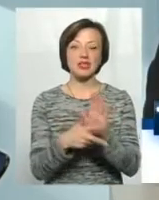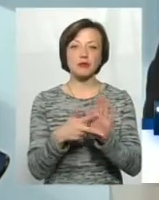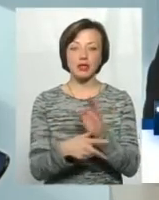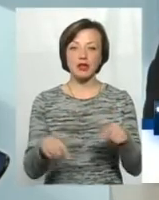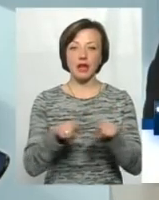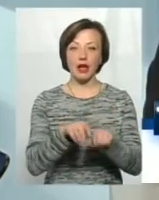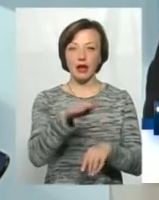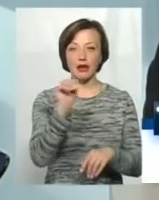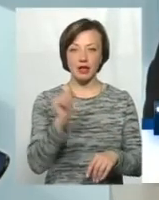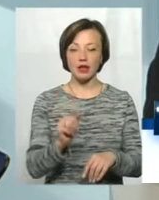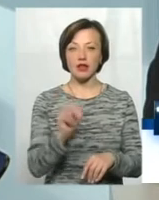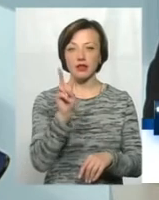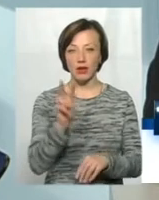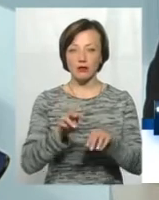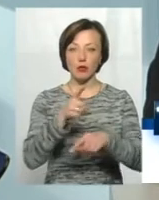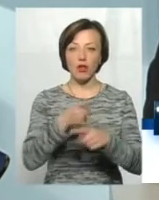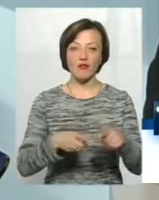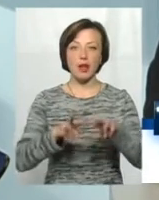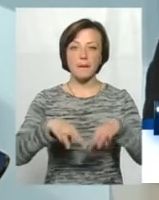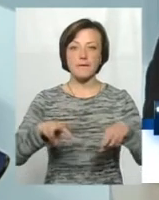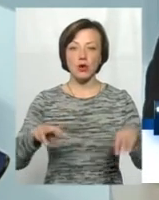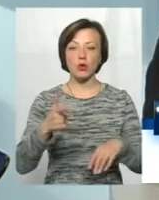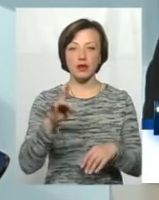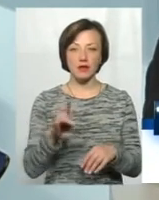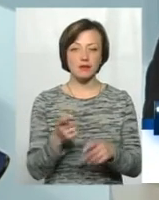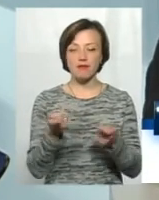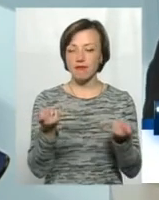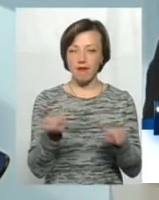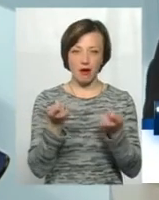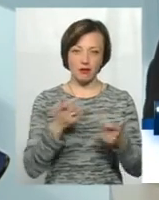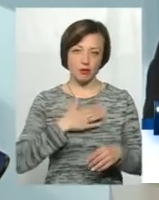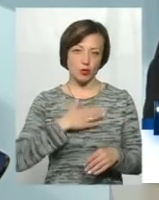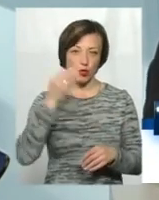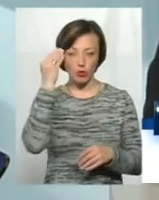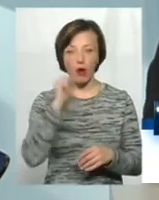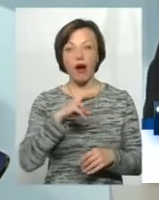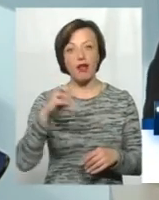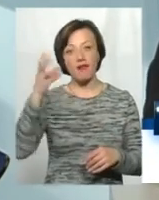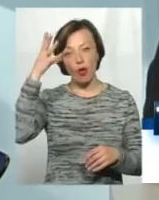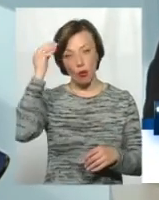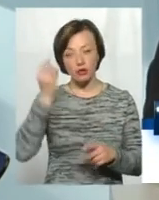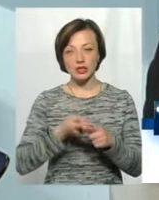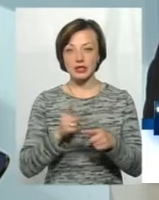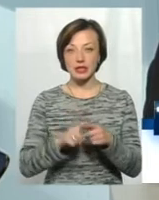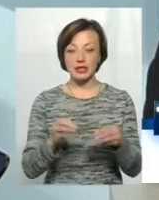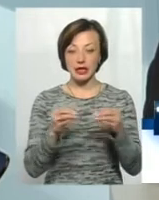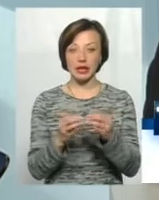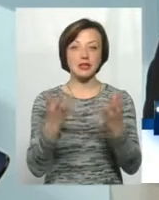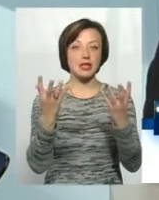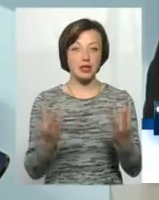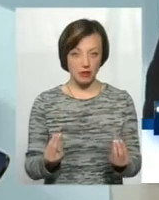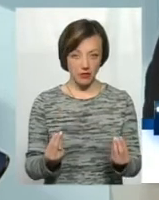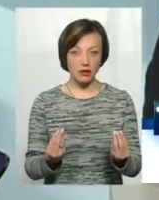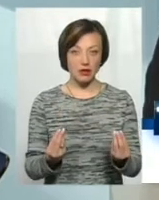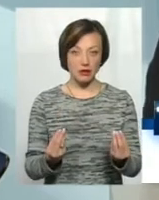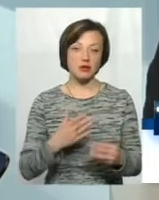кредитів на 2,5 млн грн. Це дуже маленька цифра, на мій погляд, але враховуючи, що це за 10 днів, вона